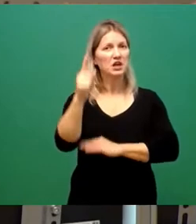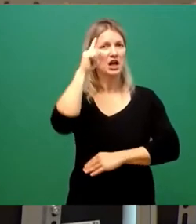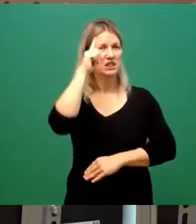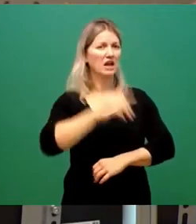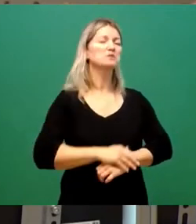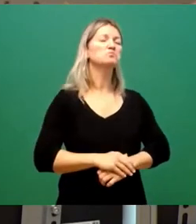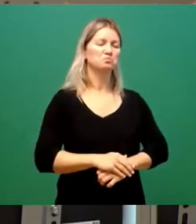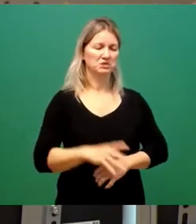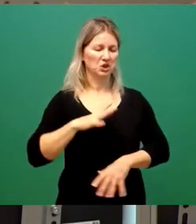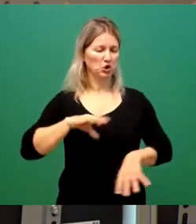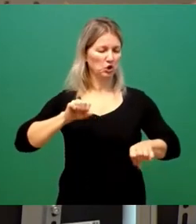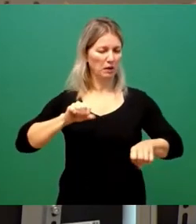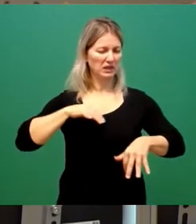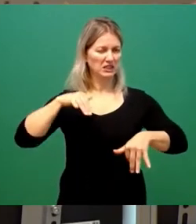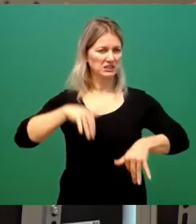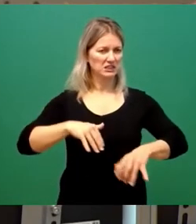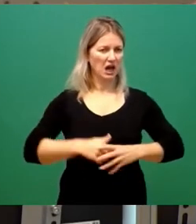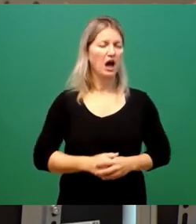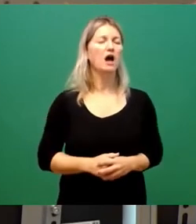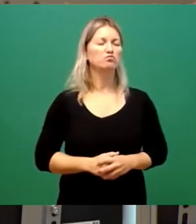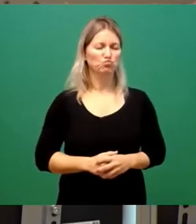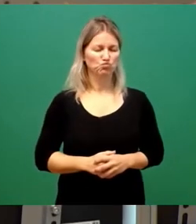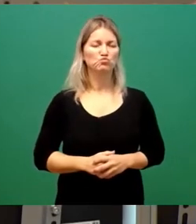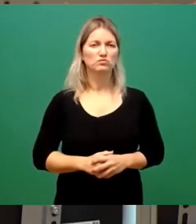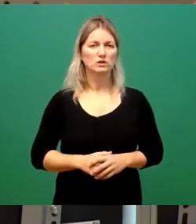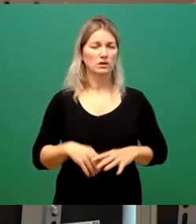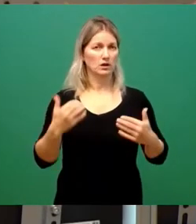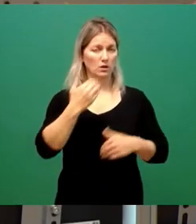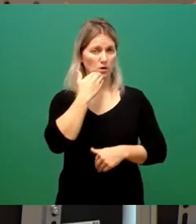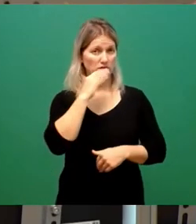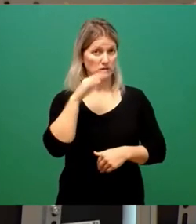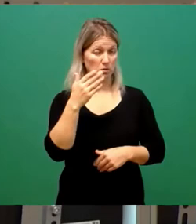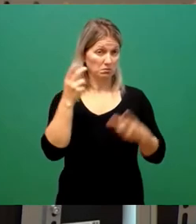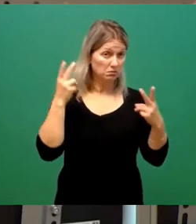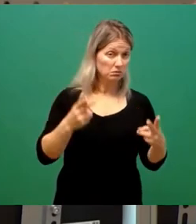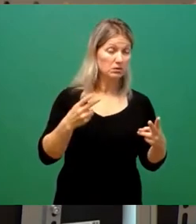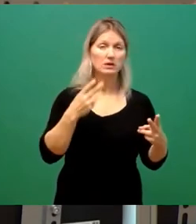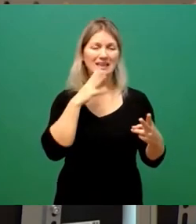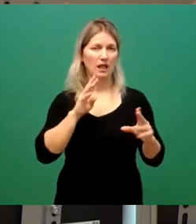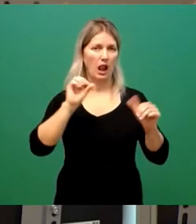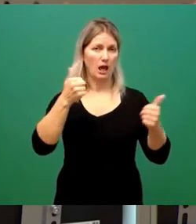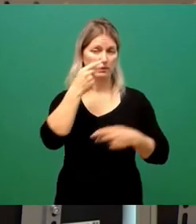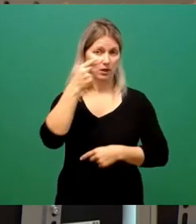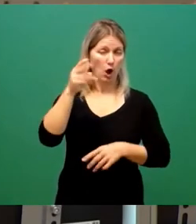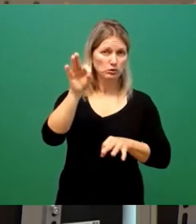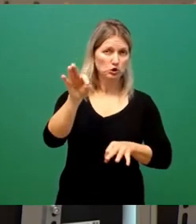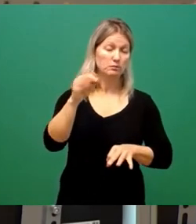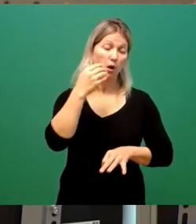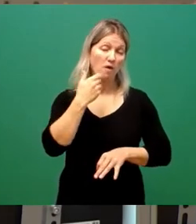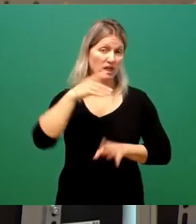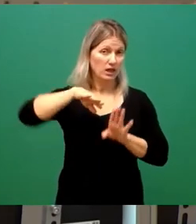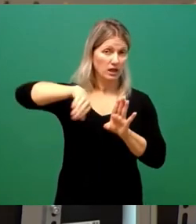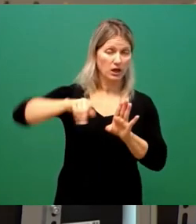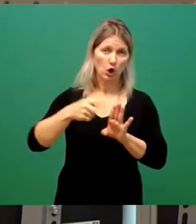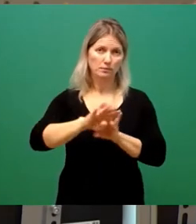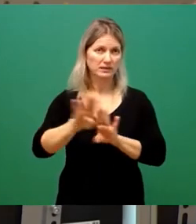kompetent ist. Das können wir dann hoffentlich nicht erleben, ob er das wirklich ist oder nicht. So, ich hoffe, dass uns das erspart bleibt. Aber was